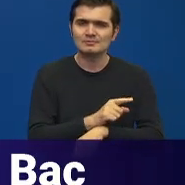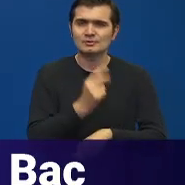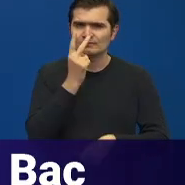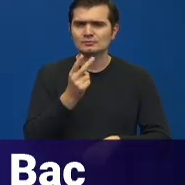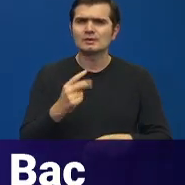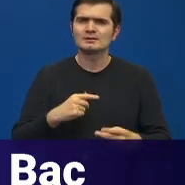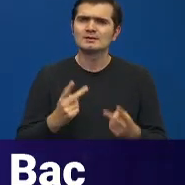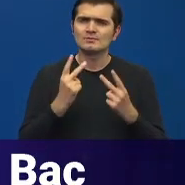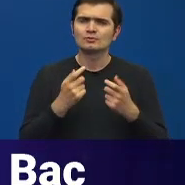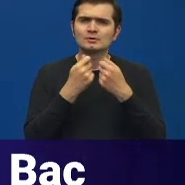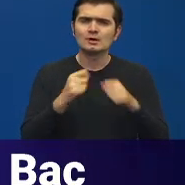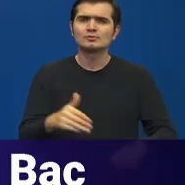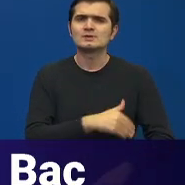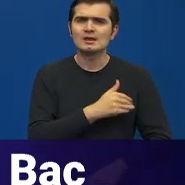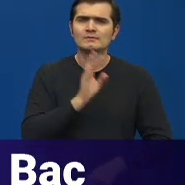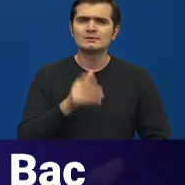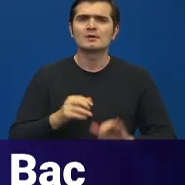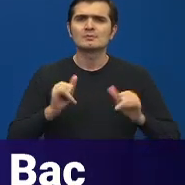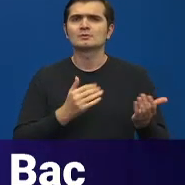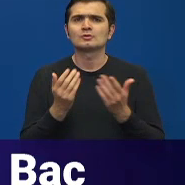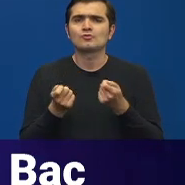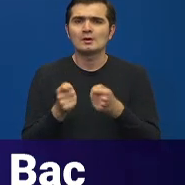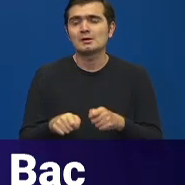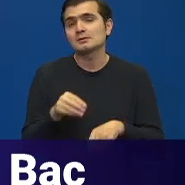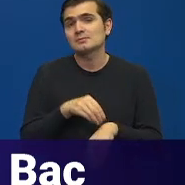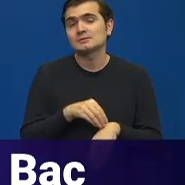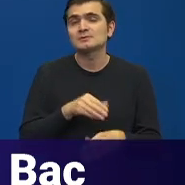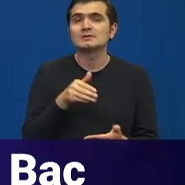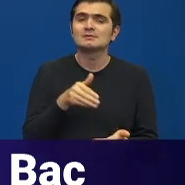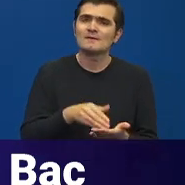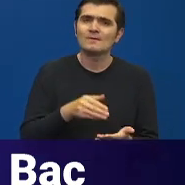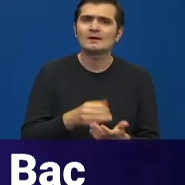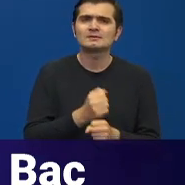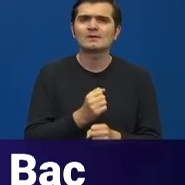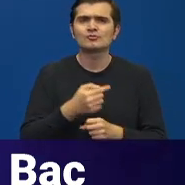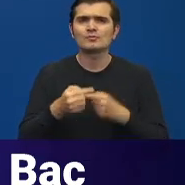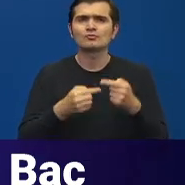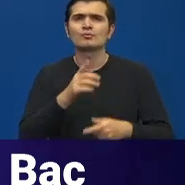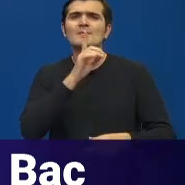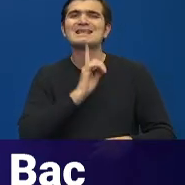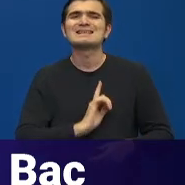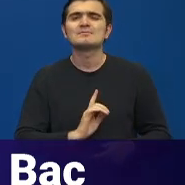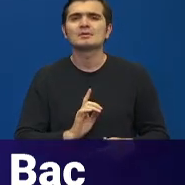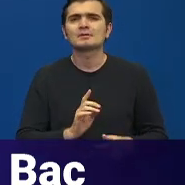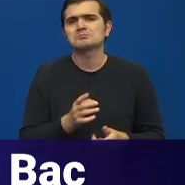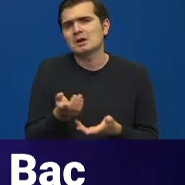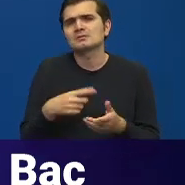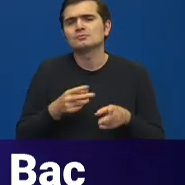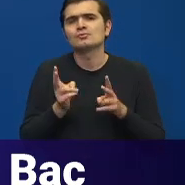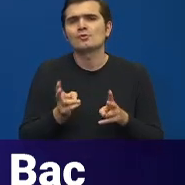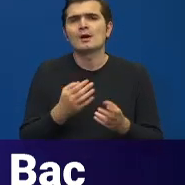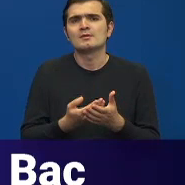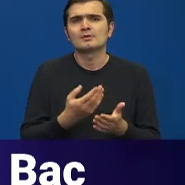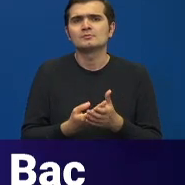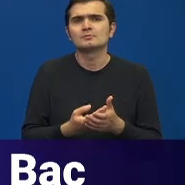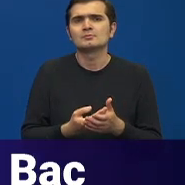ca toți elevii să aibă situația școlară încheiată, am simțit nevoia să simplificăm procedurile firești, normale, prin